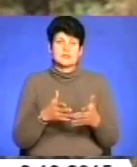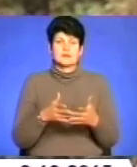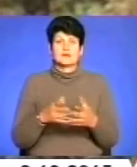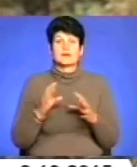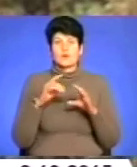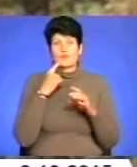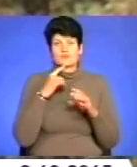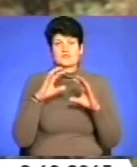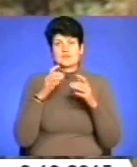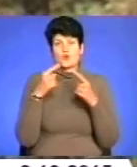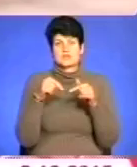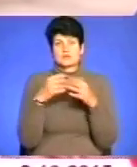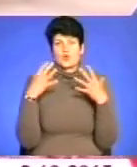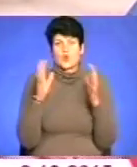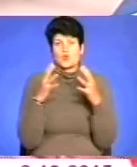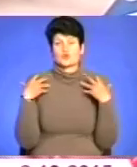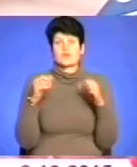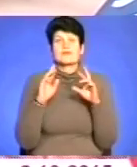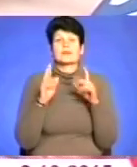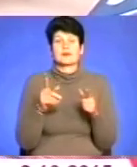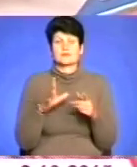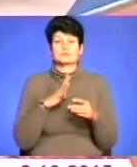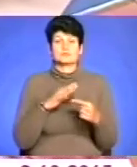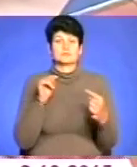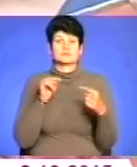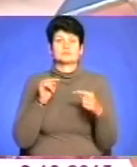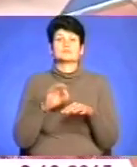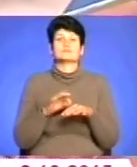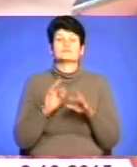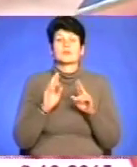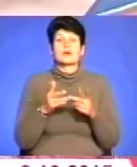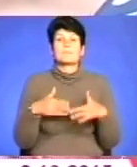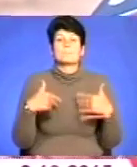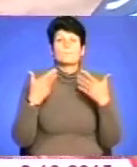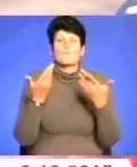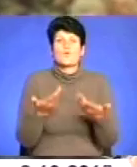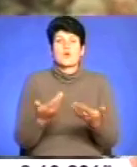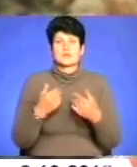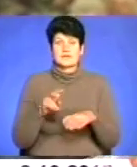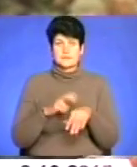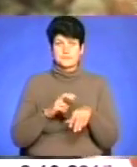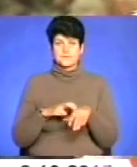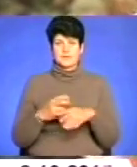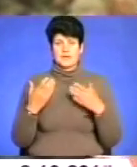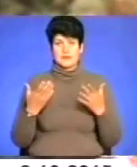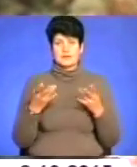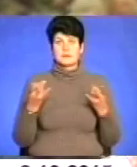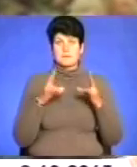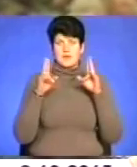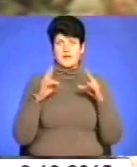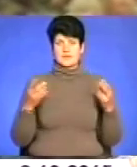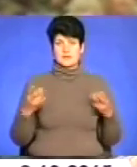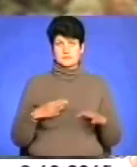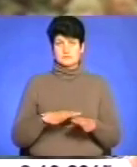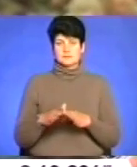Всесвітньої організації охорони здоров'я. Скажіть, як запобігти захворюваності, можливо, якісь поради від вас, як від лікаря? Яких правил потрібно